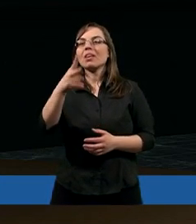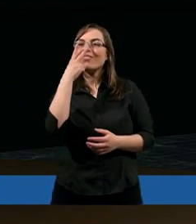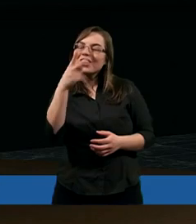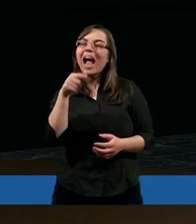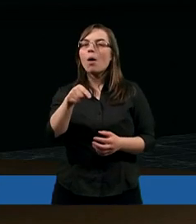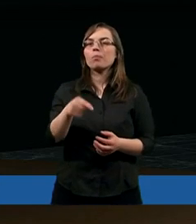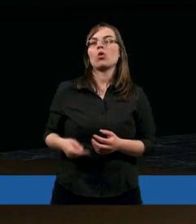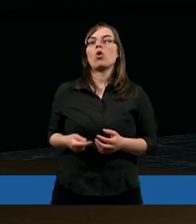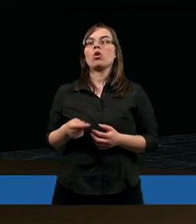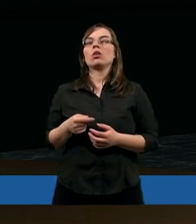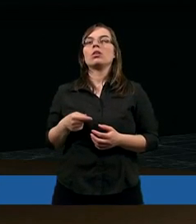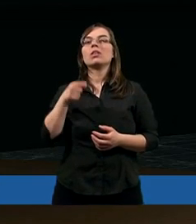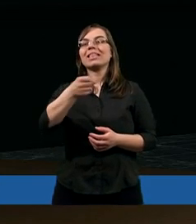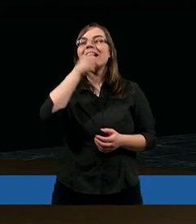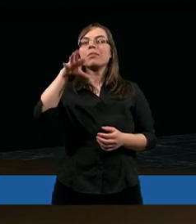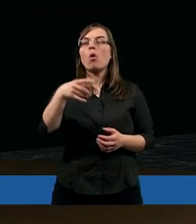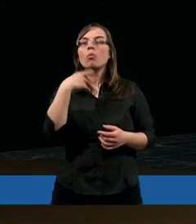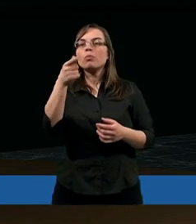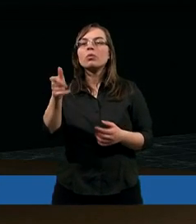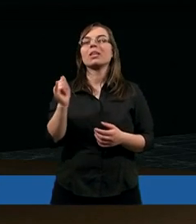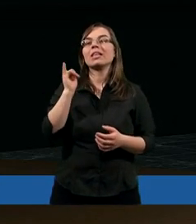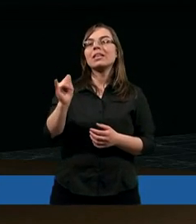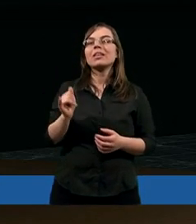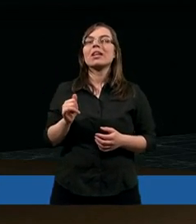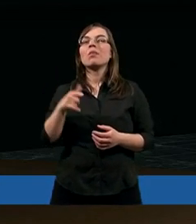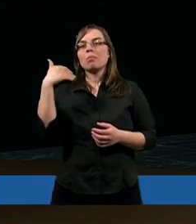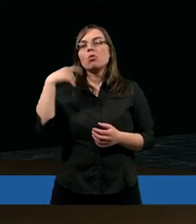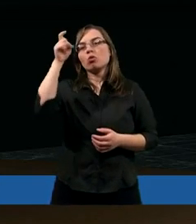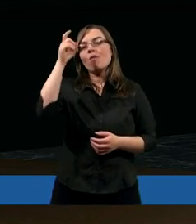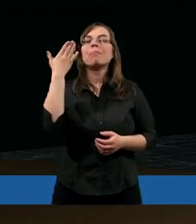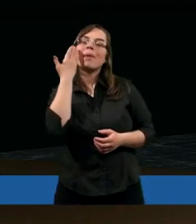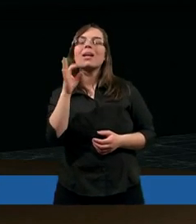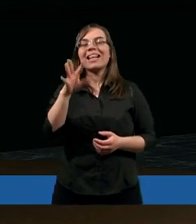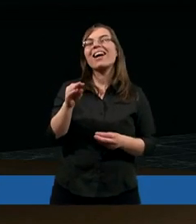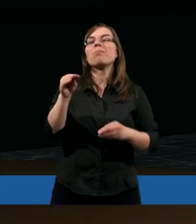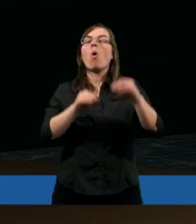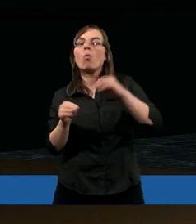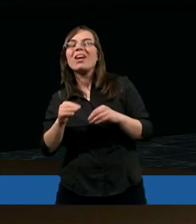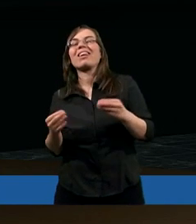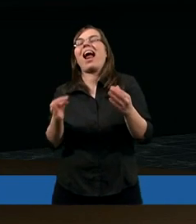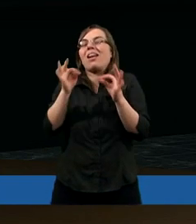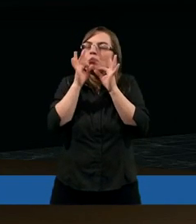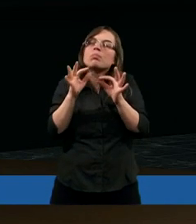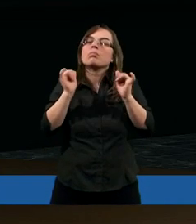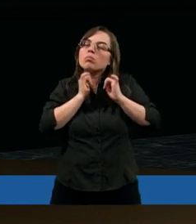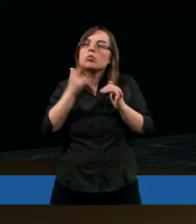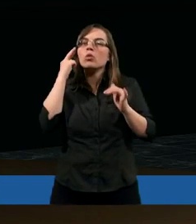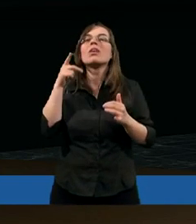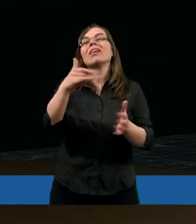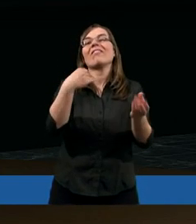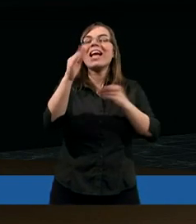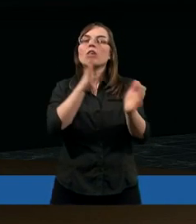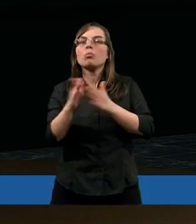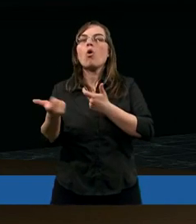powiedziałam to naszemu starszemu zboru, który był człowiekiem bardzo takim poukładanym, rzeczowym, lubiącym